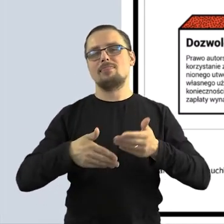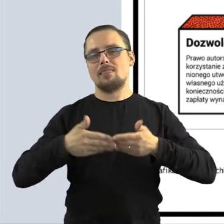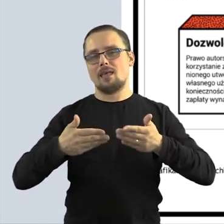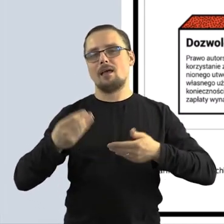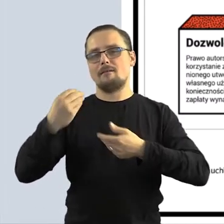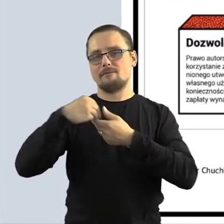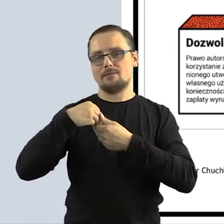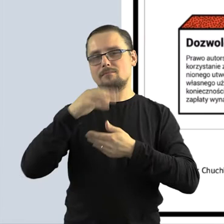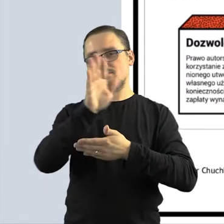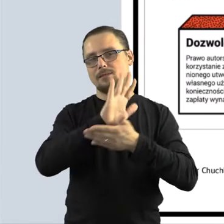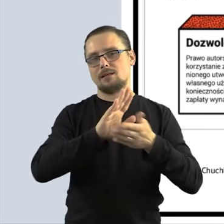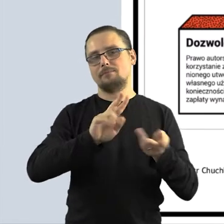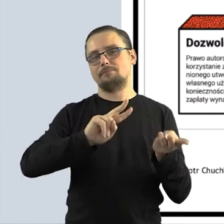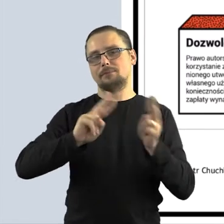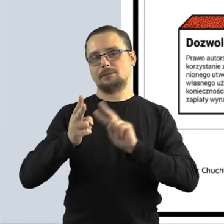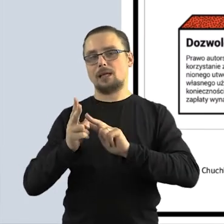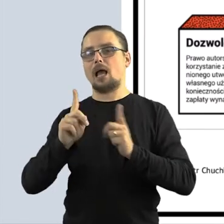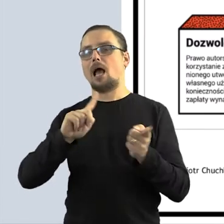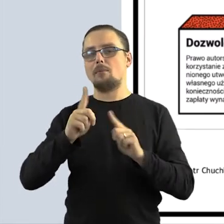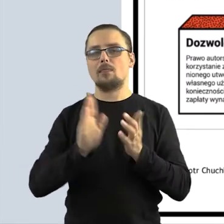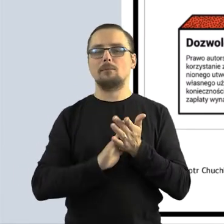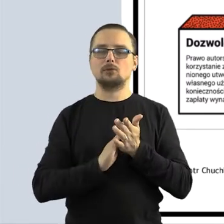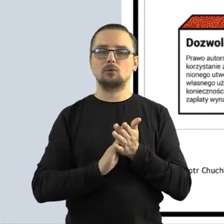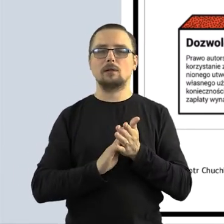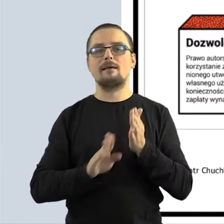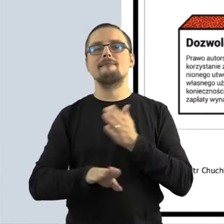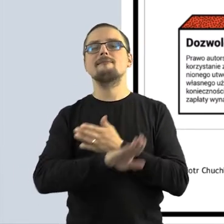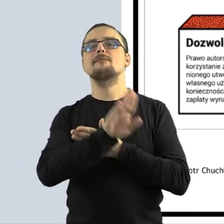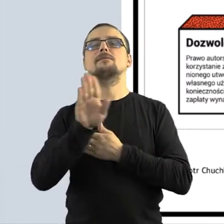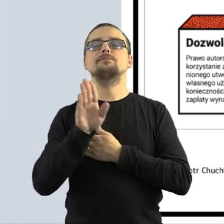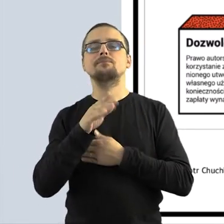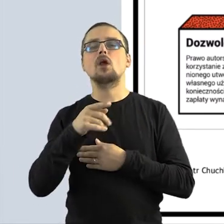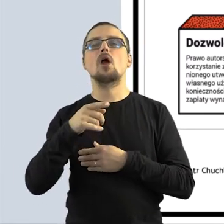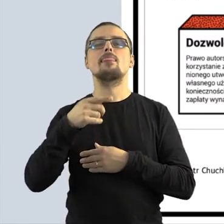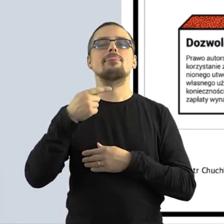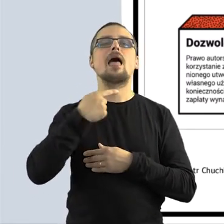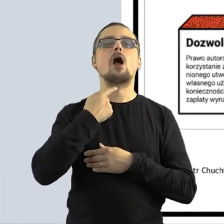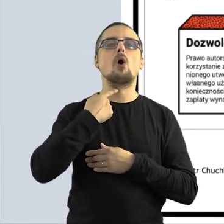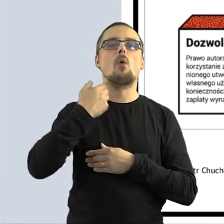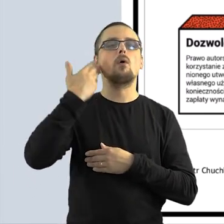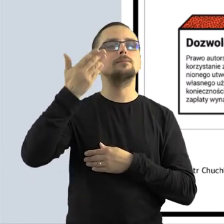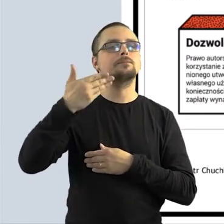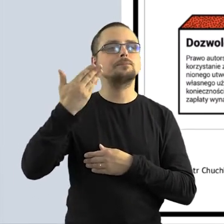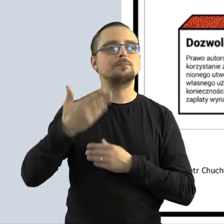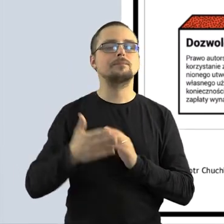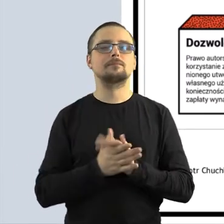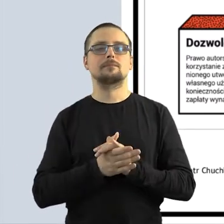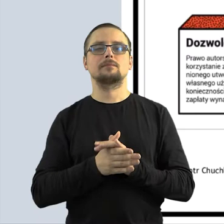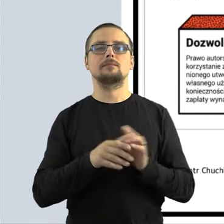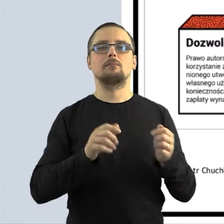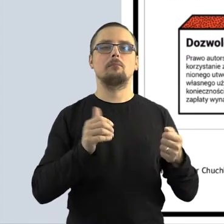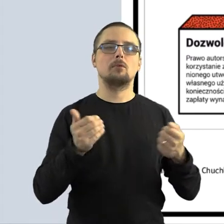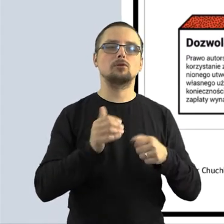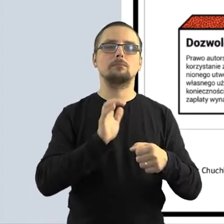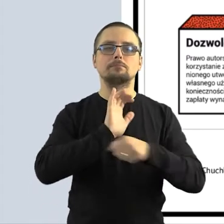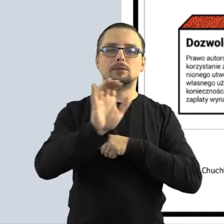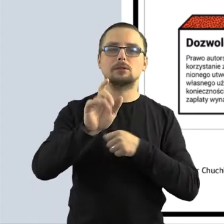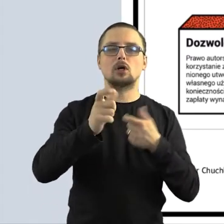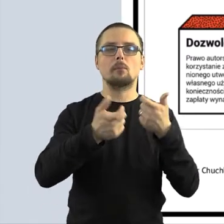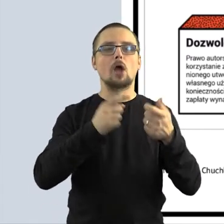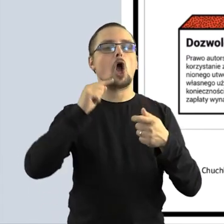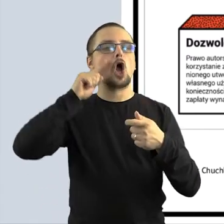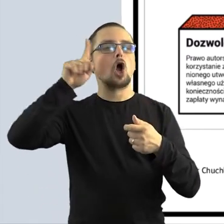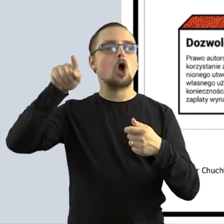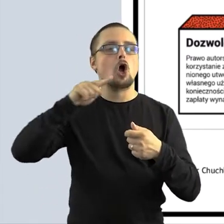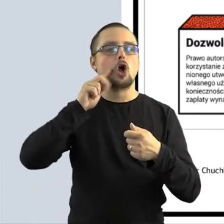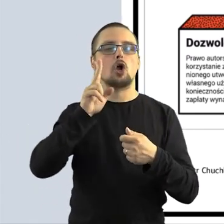Można publicznie czytać na głos dany utwór, można dany utwór opublikować, wydać, można zrobić na jego kanwie komiks